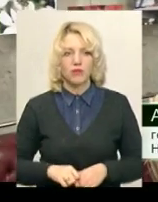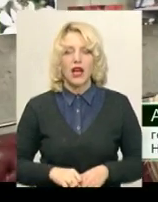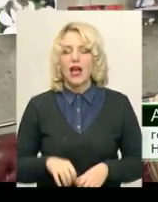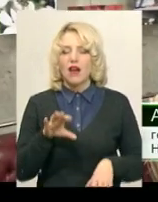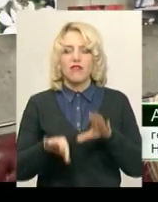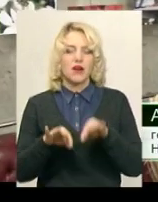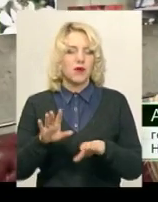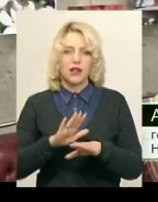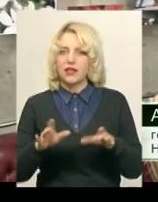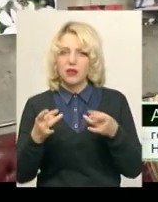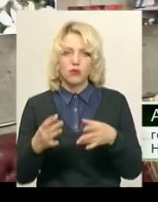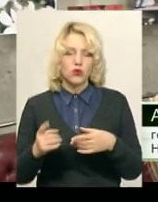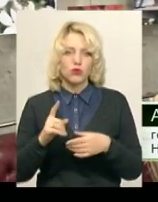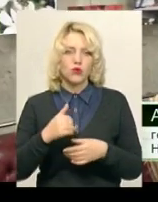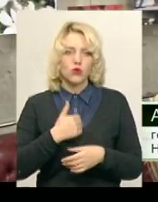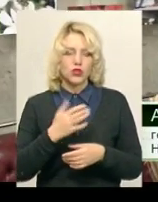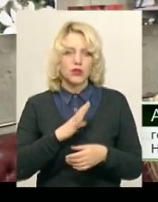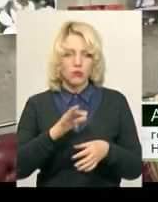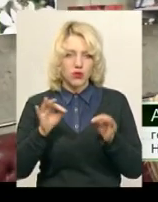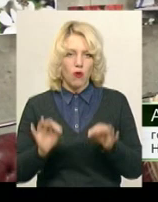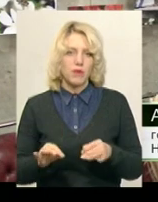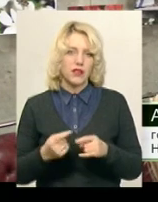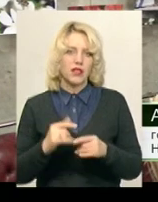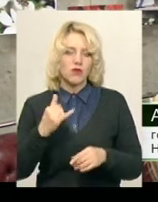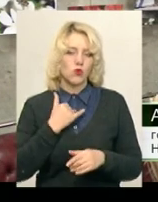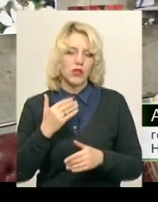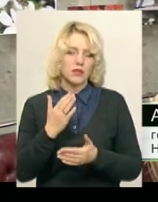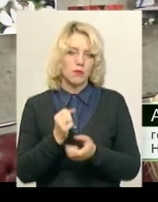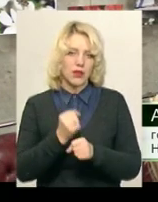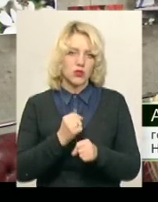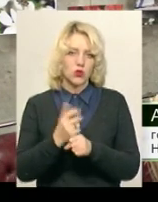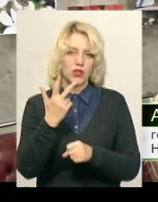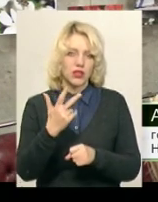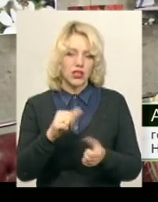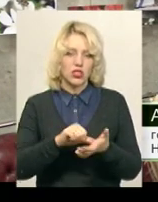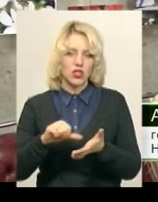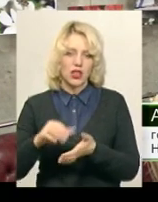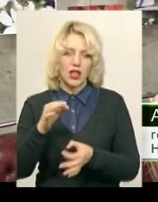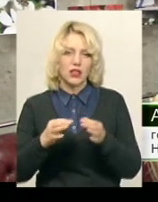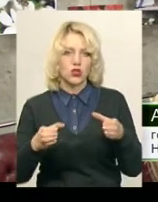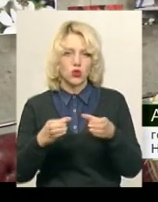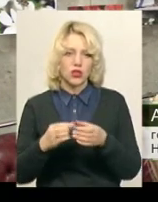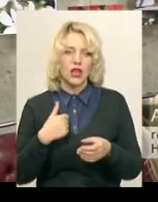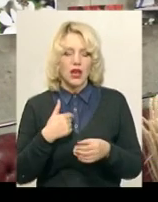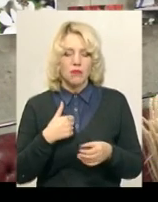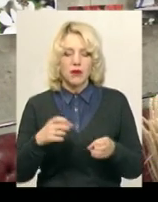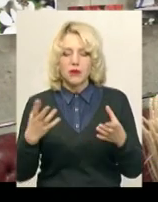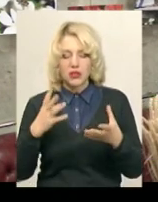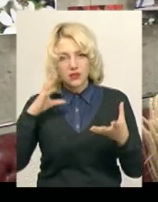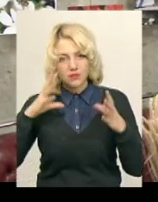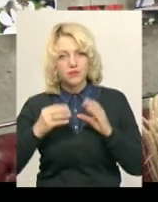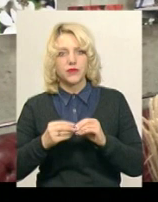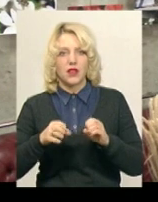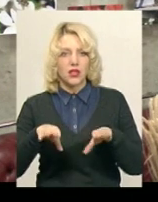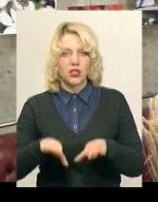Вибирати не так просто, тому що хочеться бути об'єктивним. У нас працює три члени журі, тож ми проходимо до якогось рішення. Вибираємо кращі